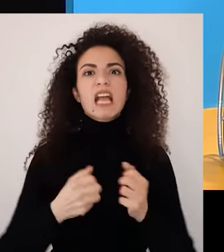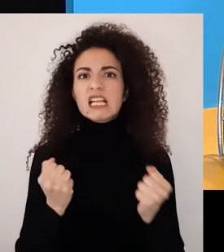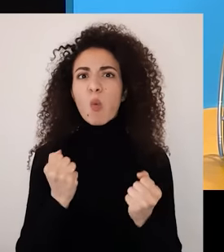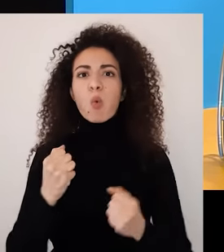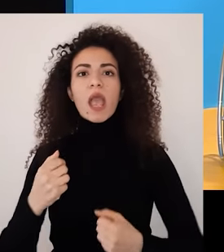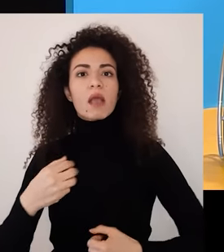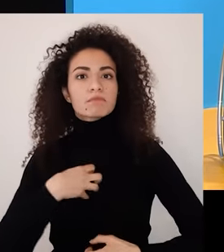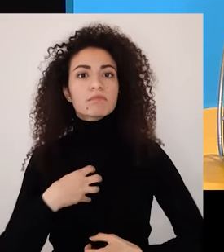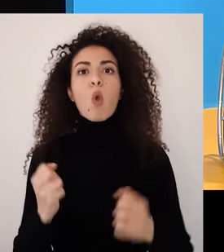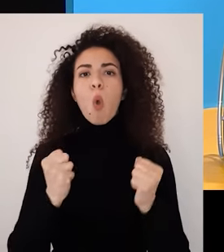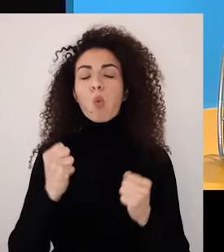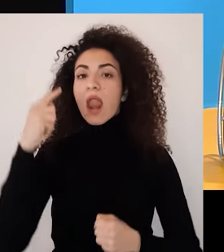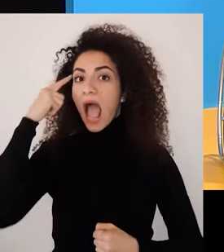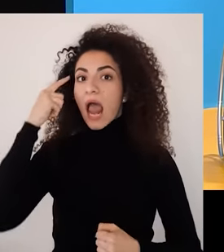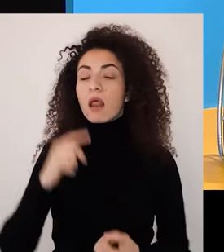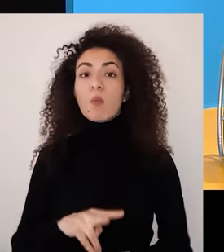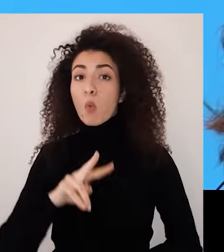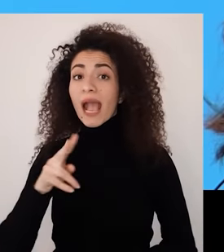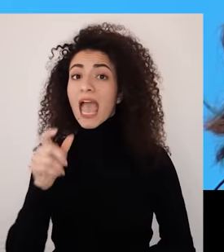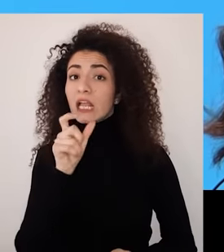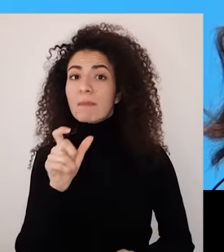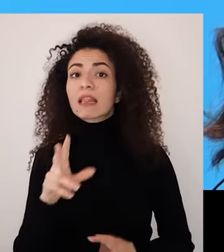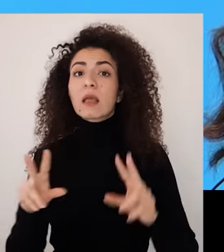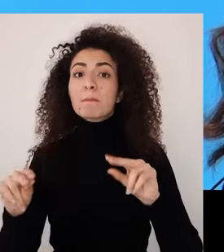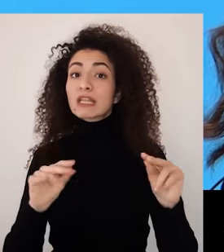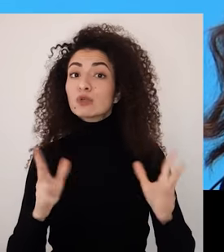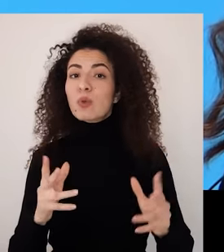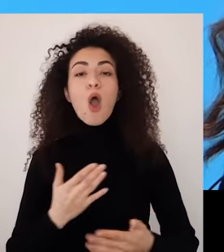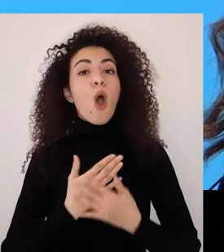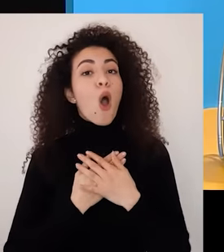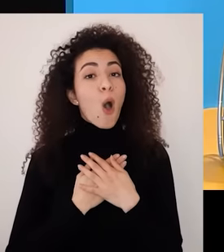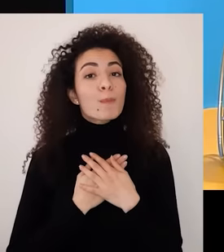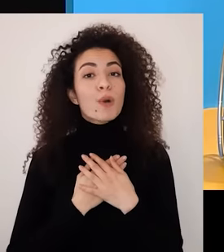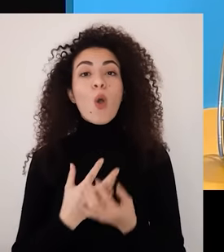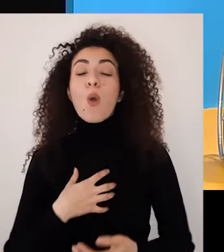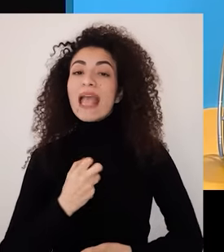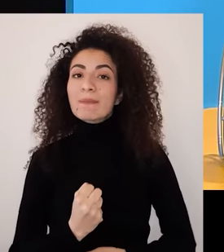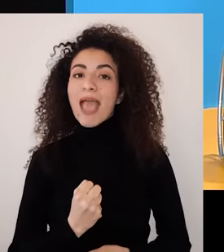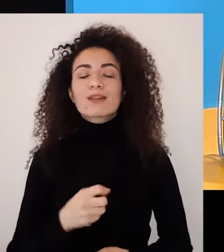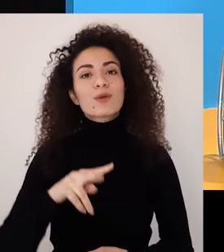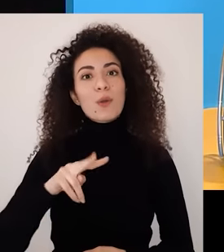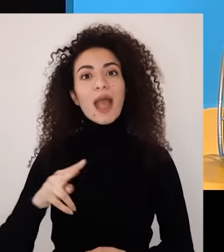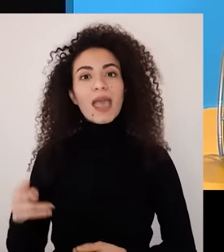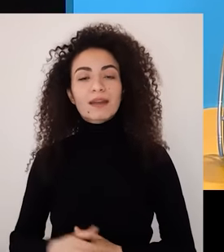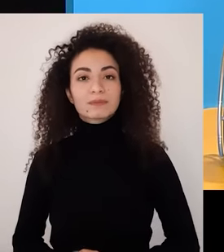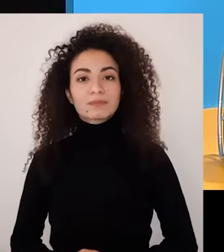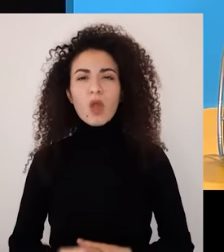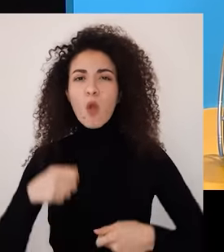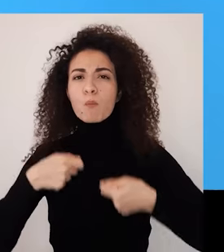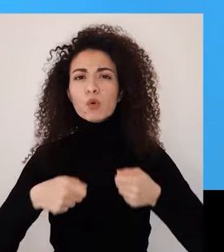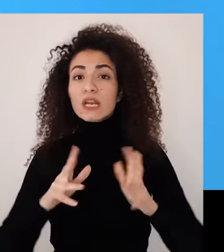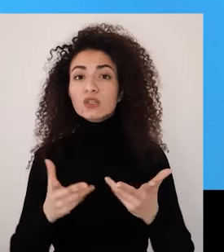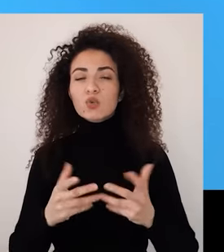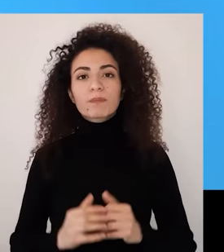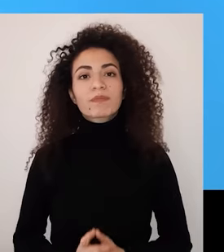والقوة أو الصلاب العقلية قد ترطبت أيضا بكلمات مثل حب، الامتنان والإيمان